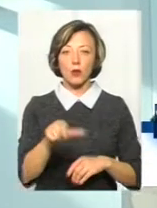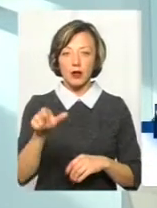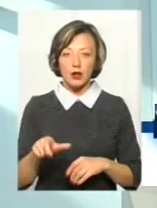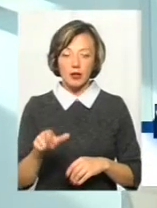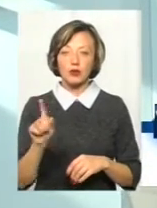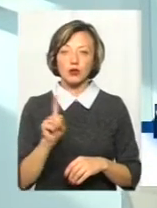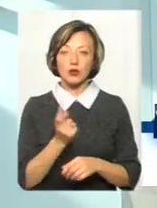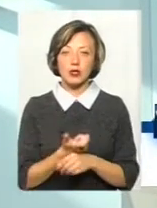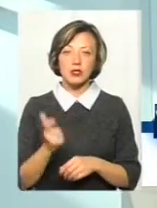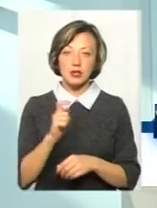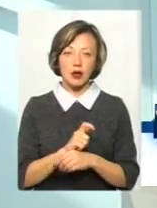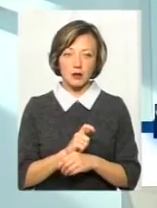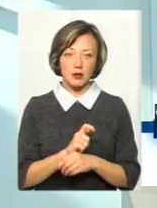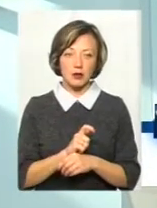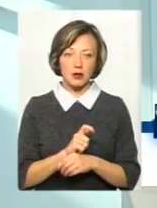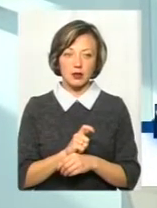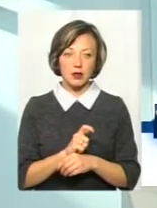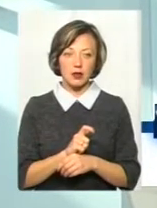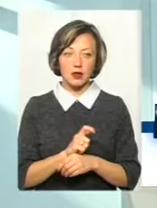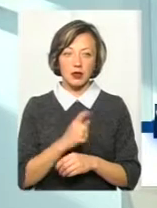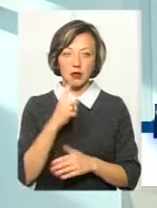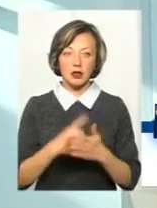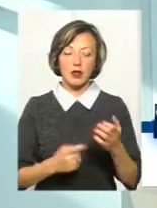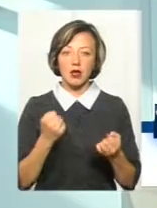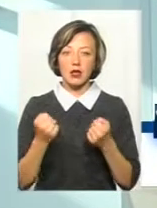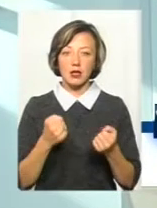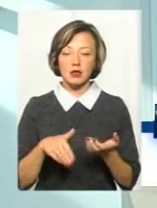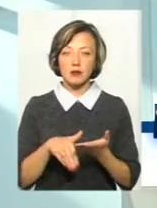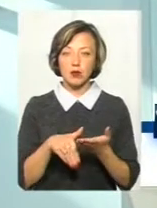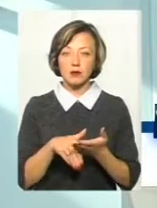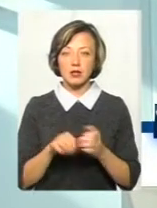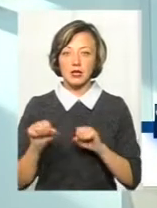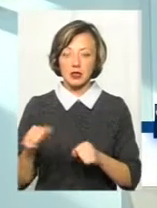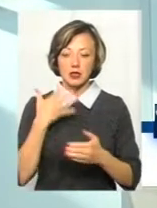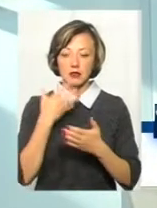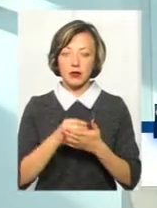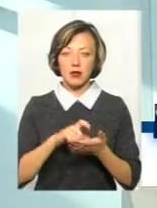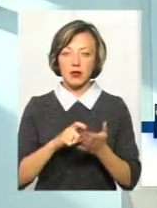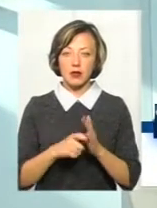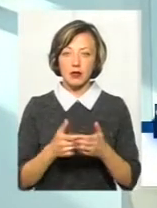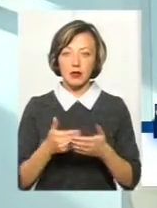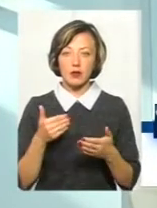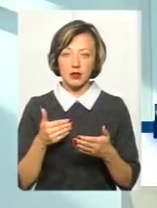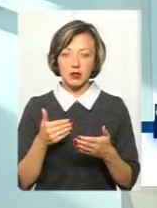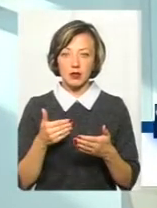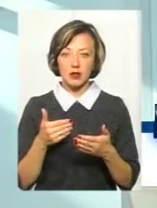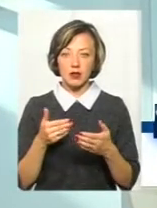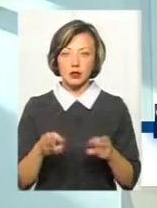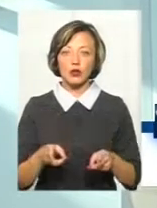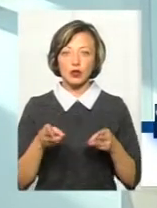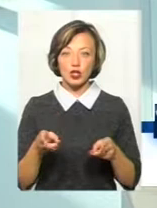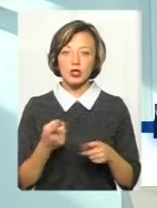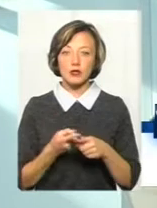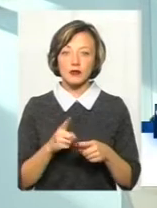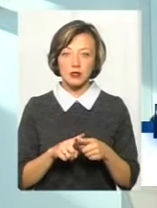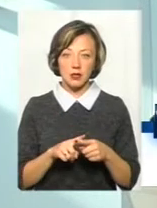самий такий надійний спосіб захистити своє помешкання від злочинців, це